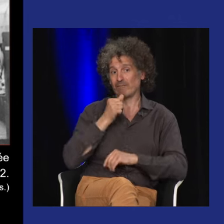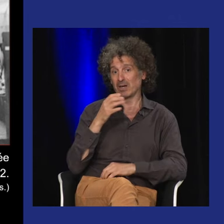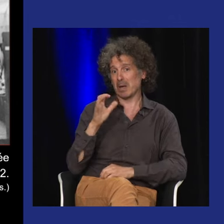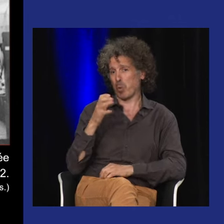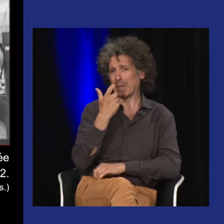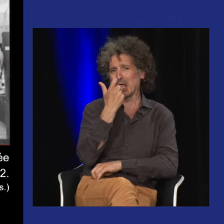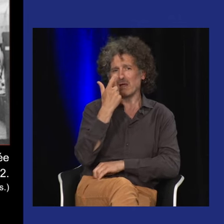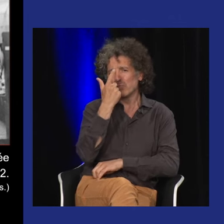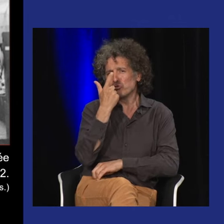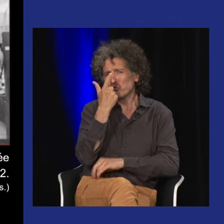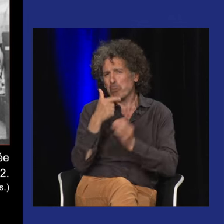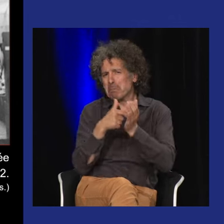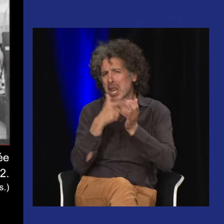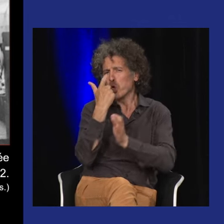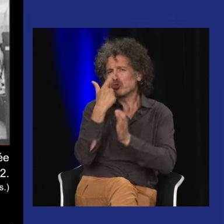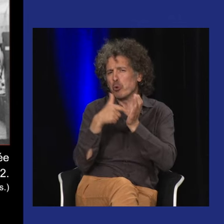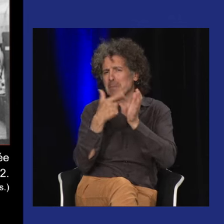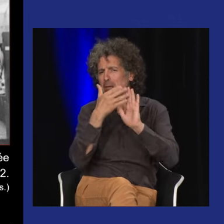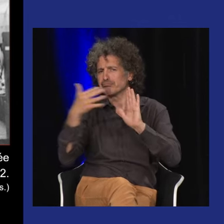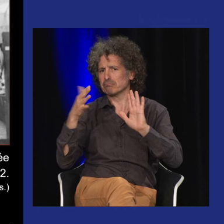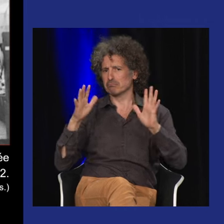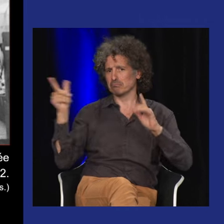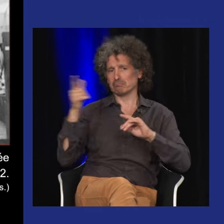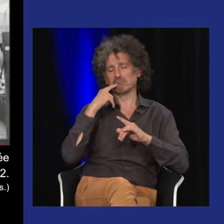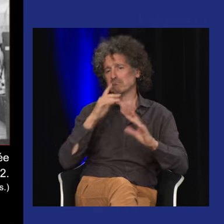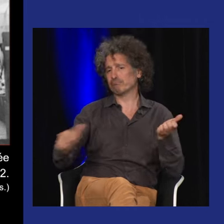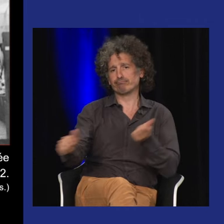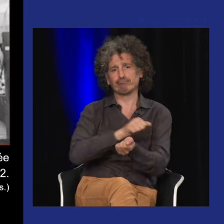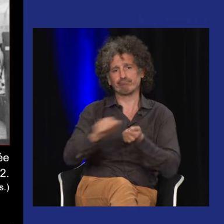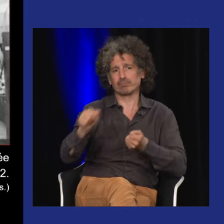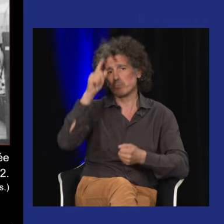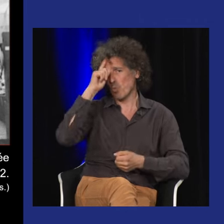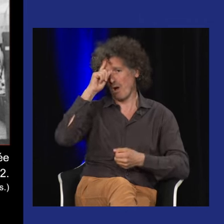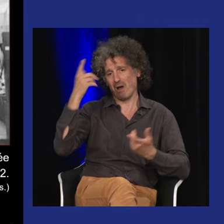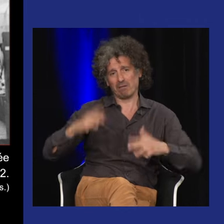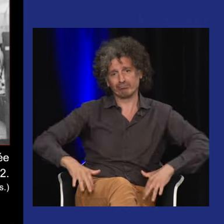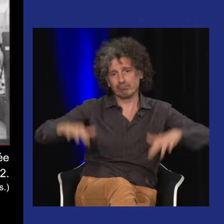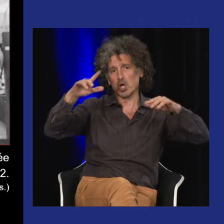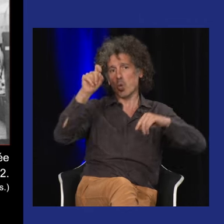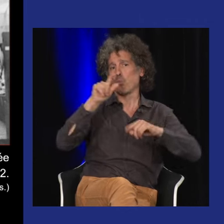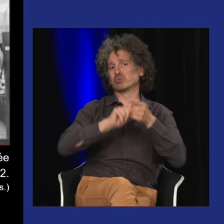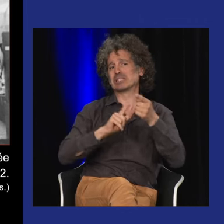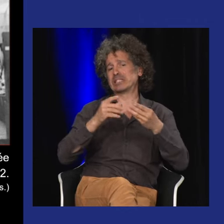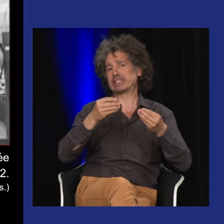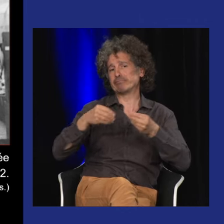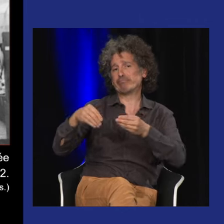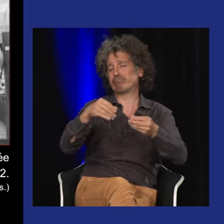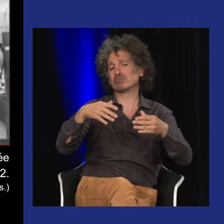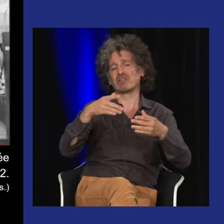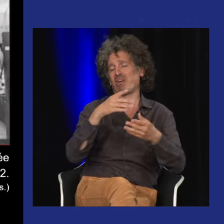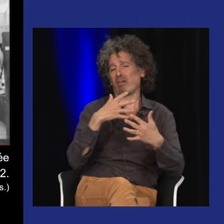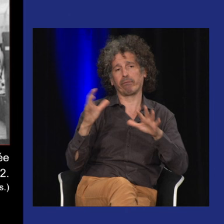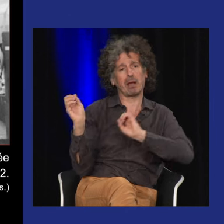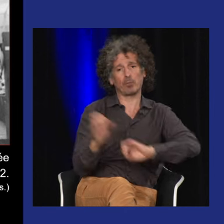il y a beaucoup de documents à l'Institut Saint-Jacques, je ne sais pas, malheureusement, y a des choses, il y eu une